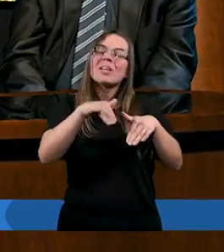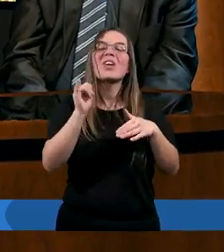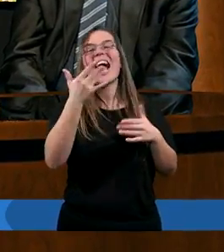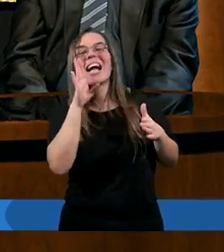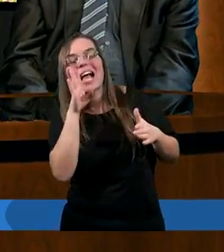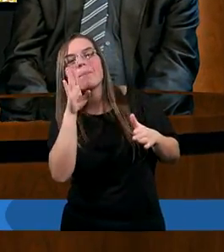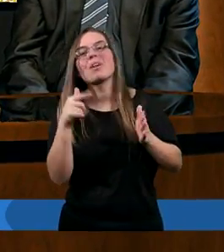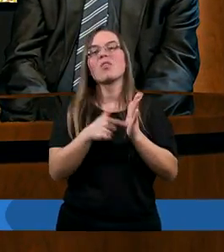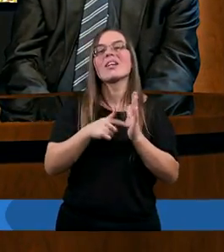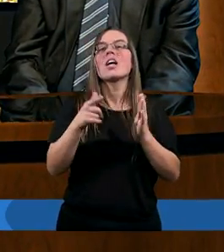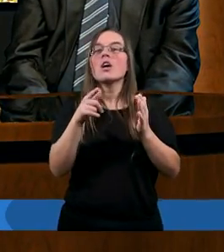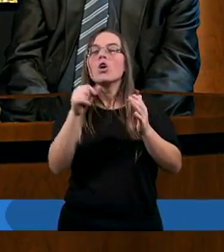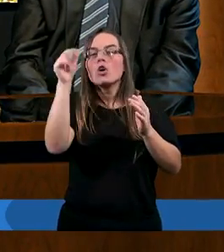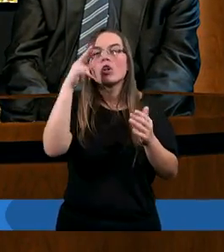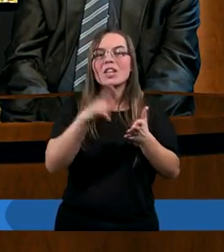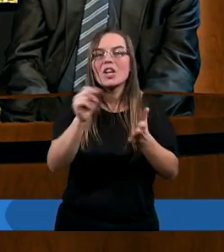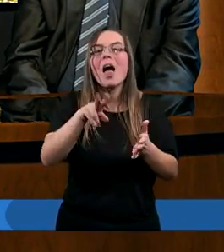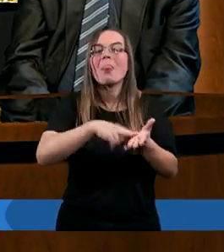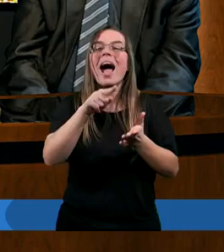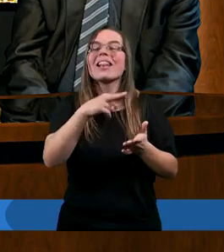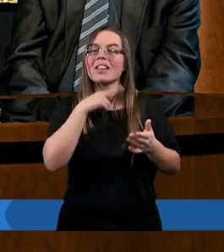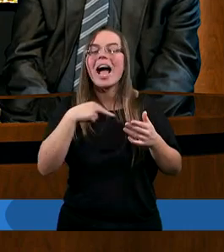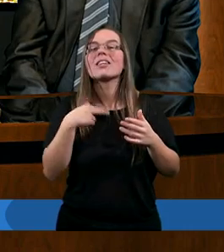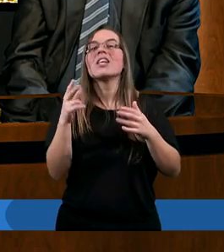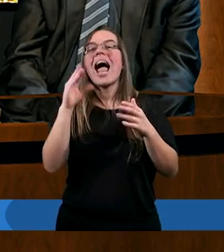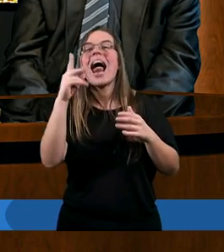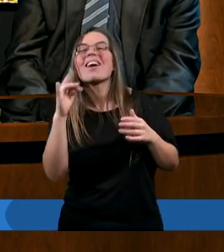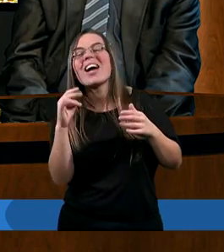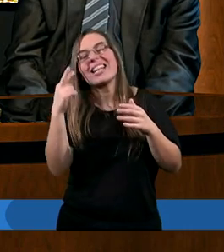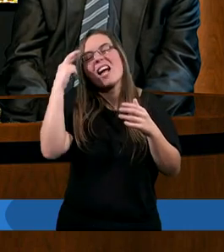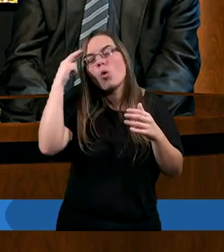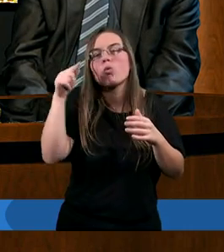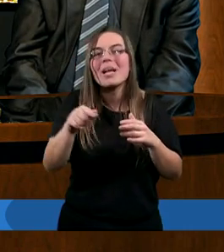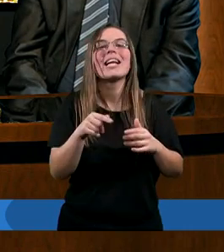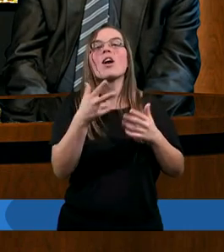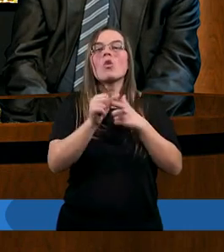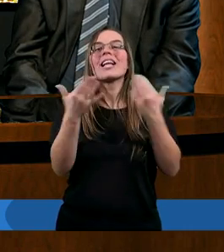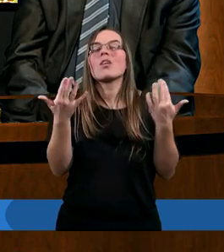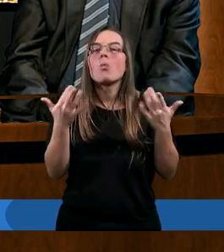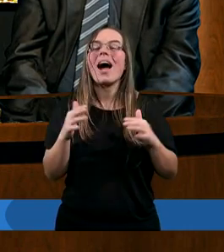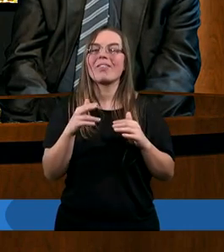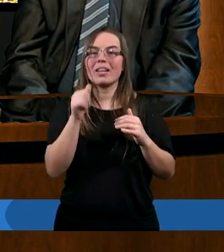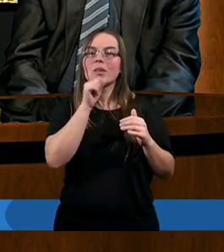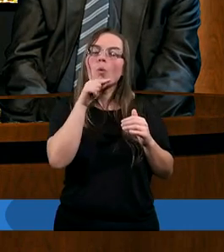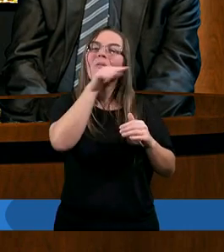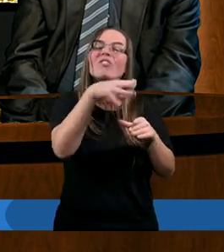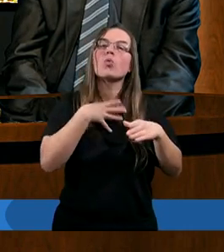wskazanie na to że nasza mądrość i elokwencja czasami się na nie byle zdadzą ale